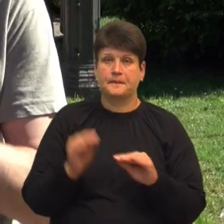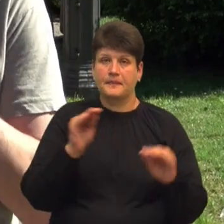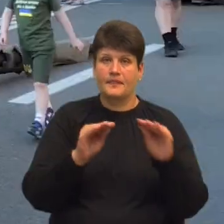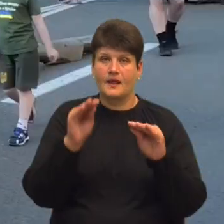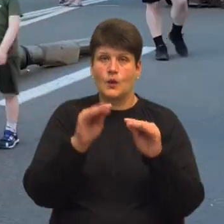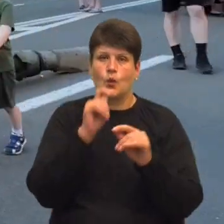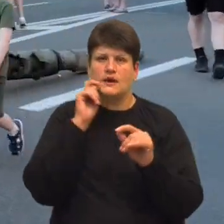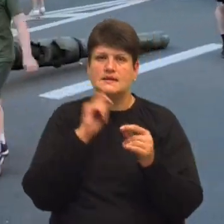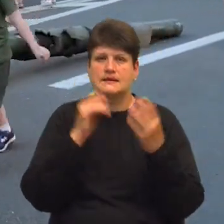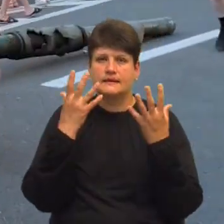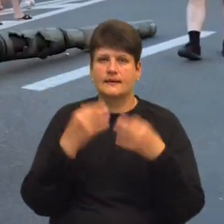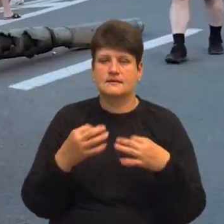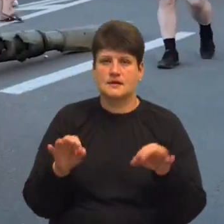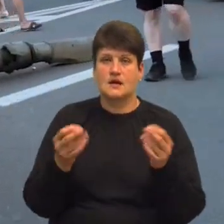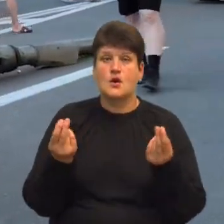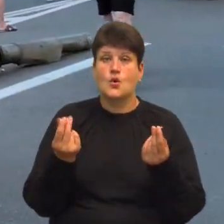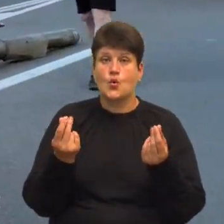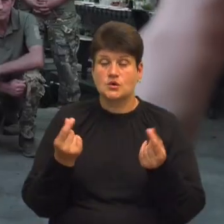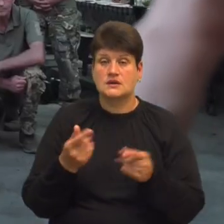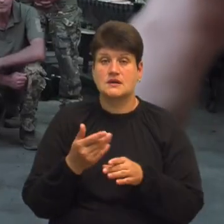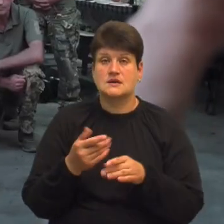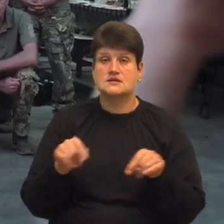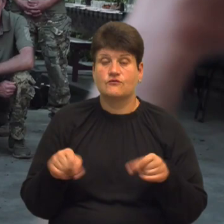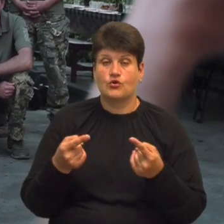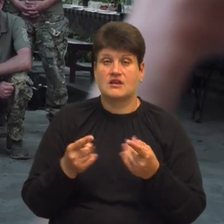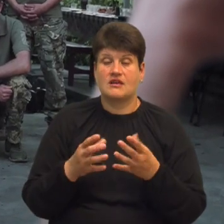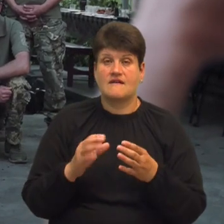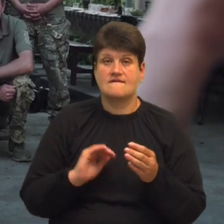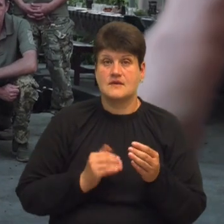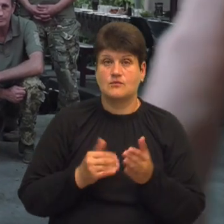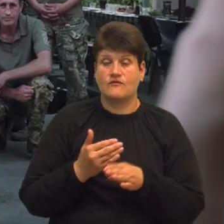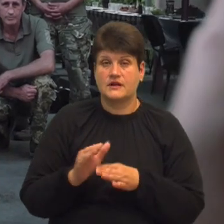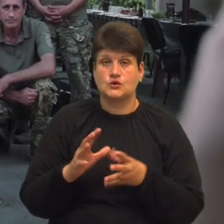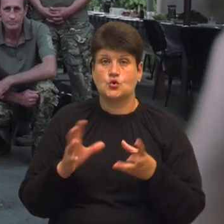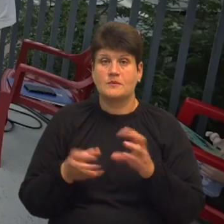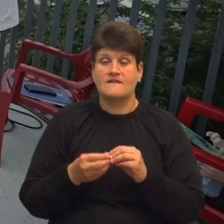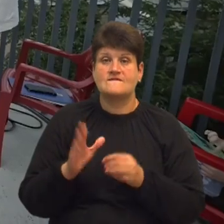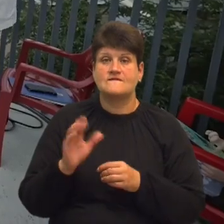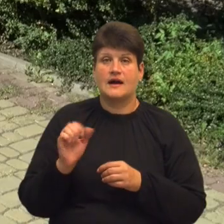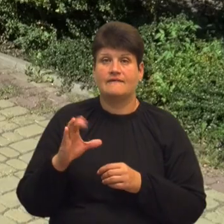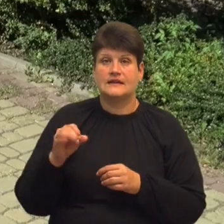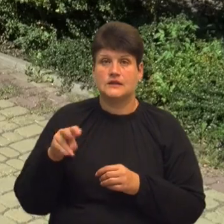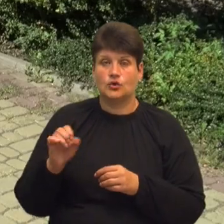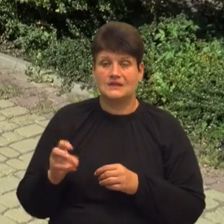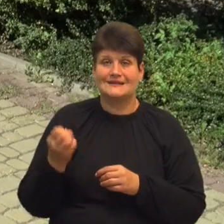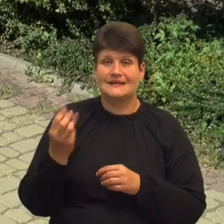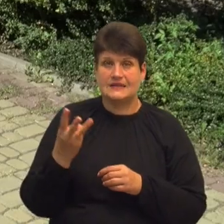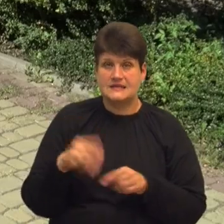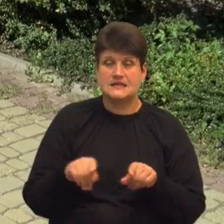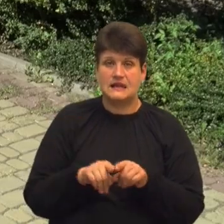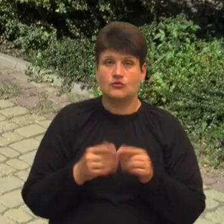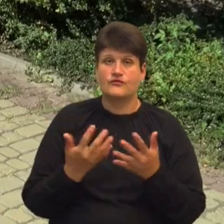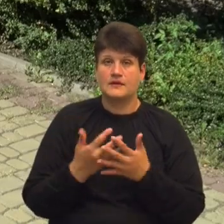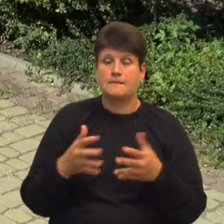Дня Незалежності». Кошти на створення фільму виділили із кінооб'єднання «Вавилон-13». Також фільм підтримав польський кіноінститут, розповідає